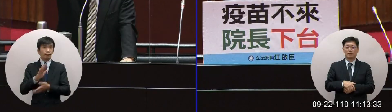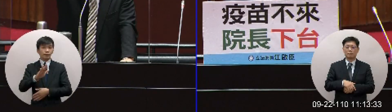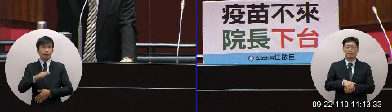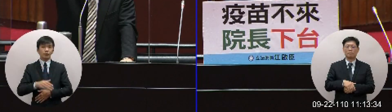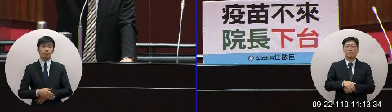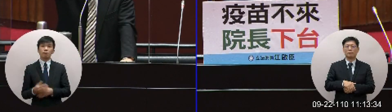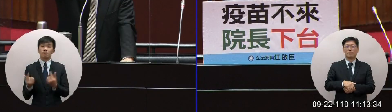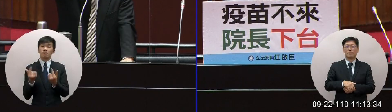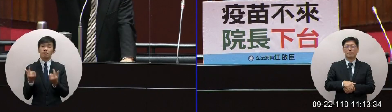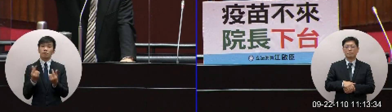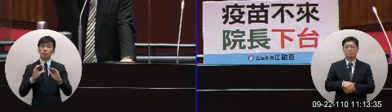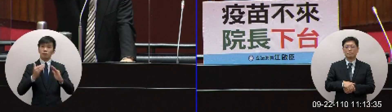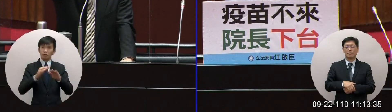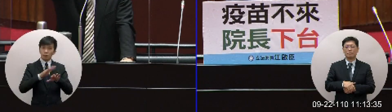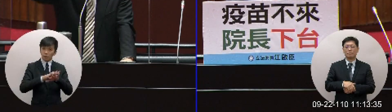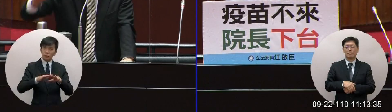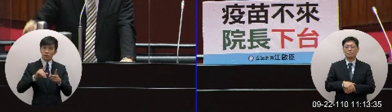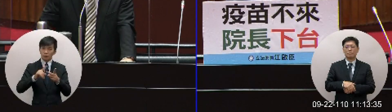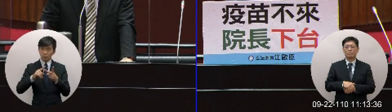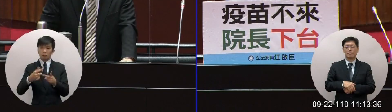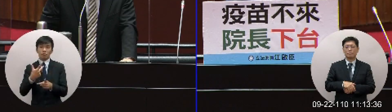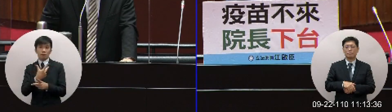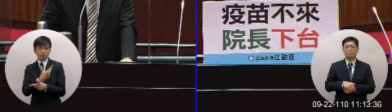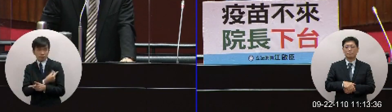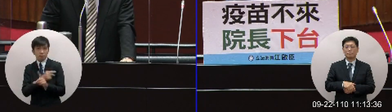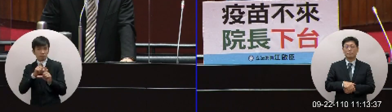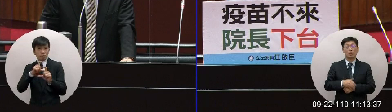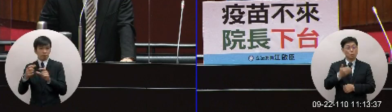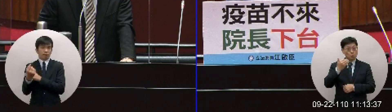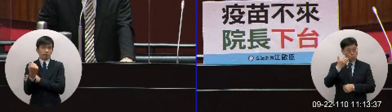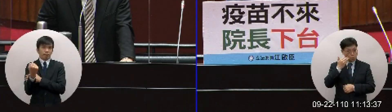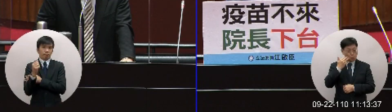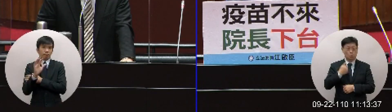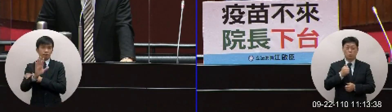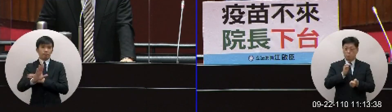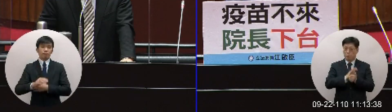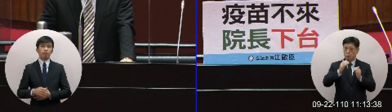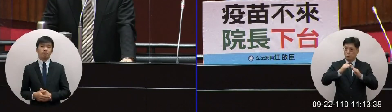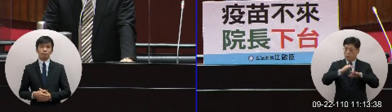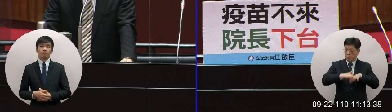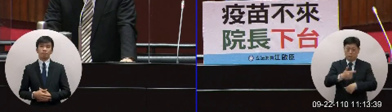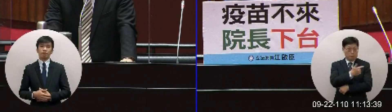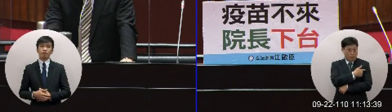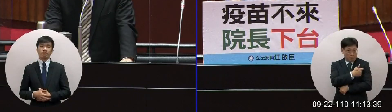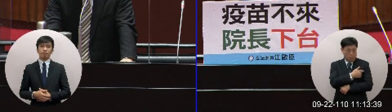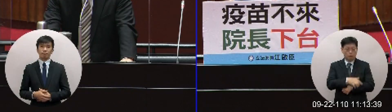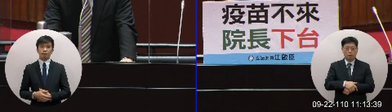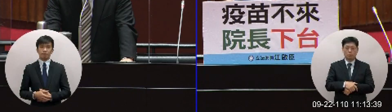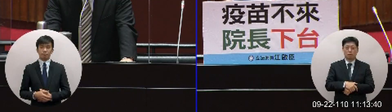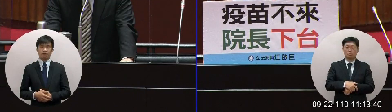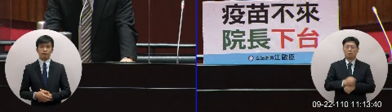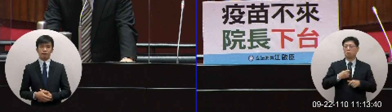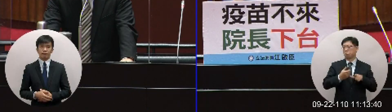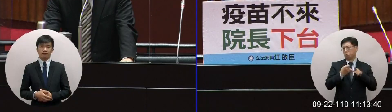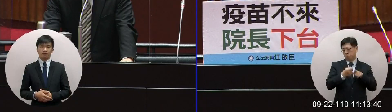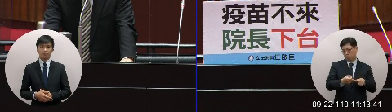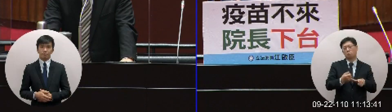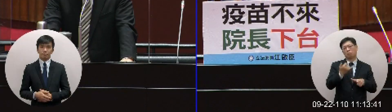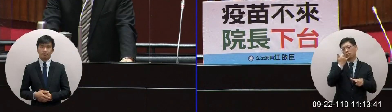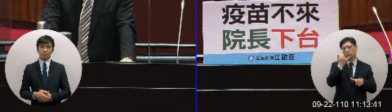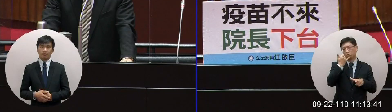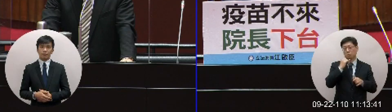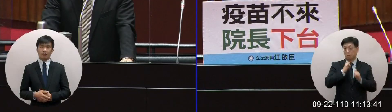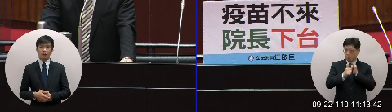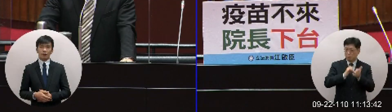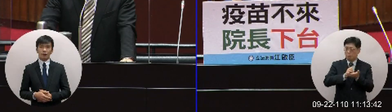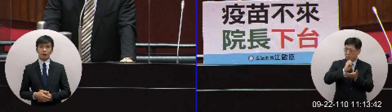安全為疫苗都做各種努力如果為國家安全為疫苗胎層不公出來跟